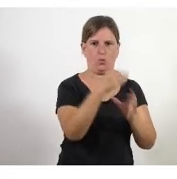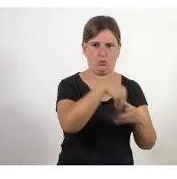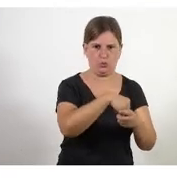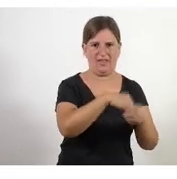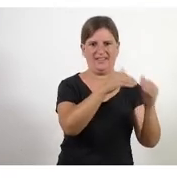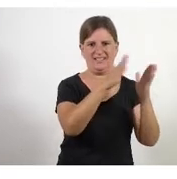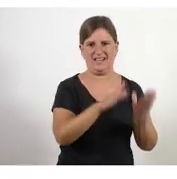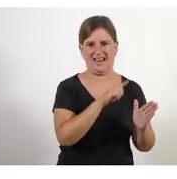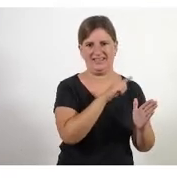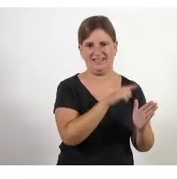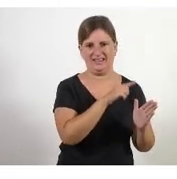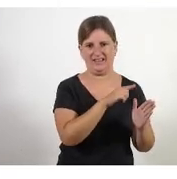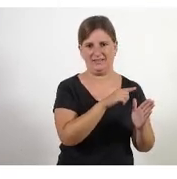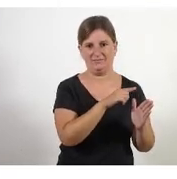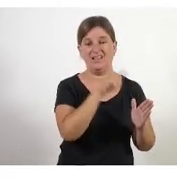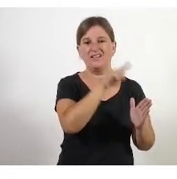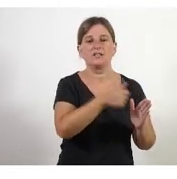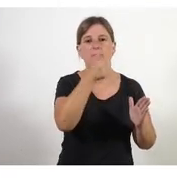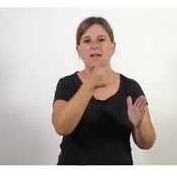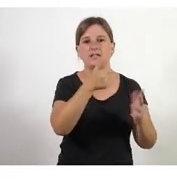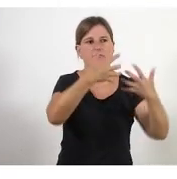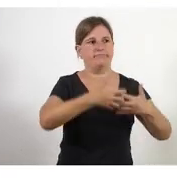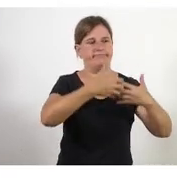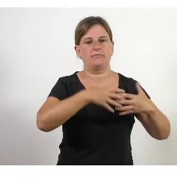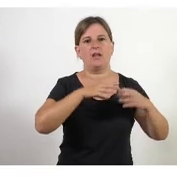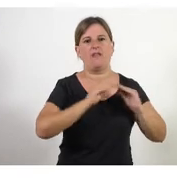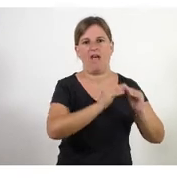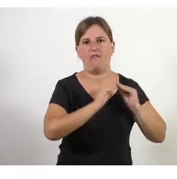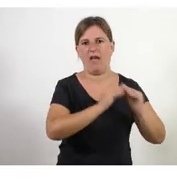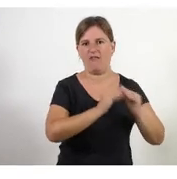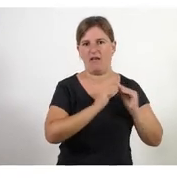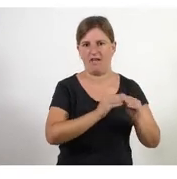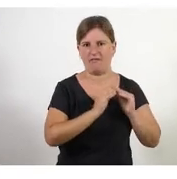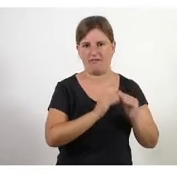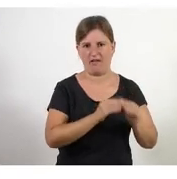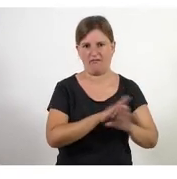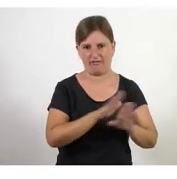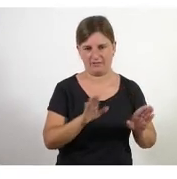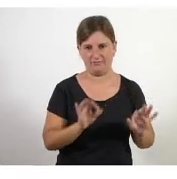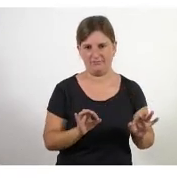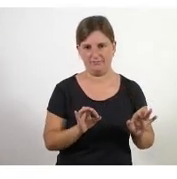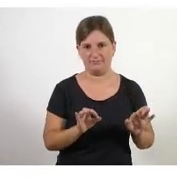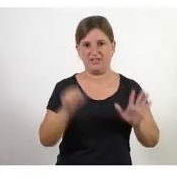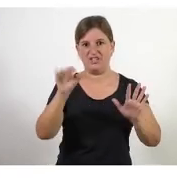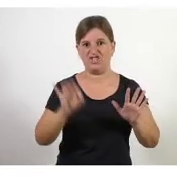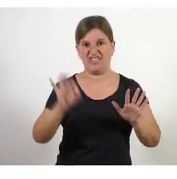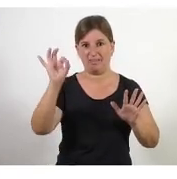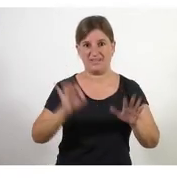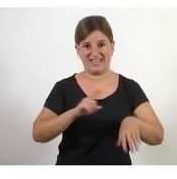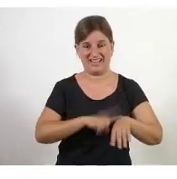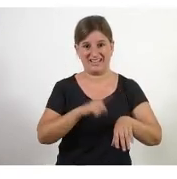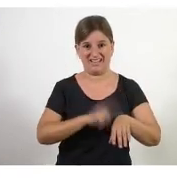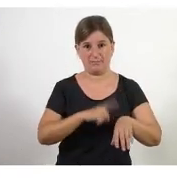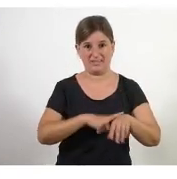sobretot és operativa de fet t'has de vigilar perquè hauria de ser quelcom així com el 60% del teu temps